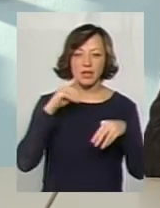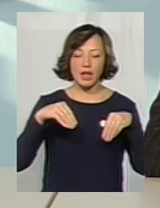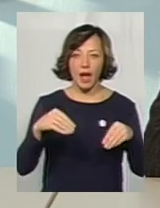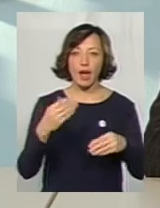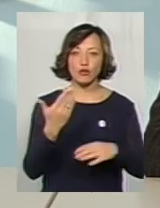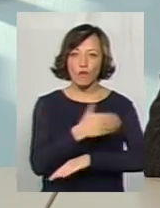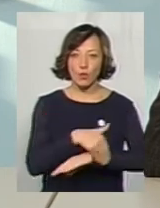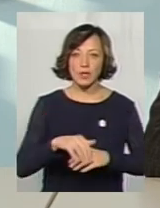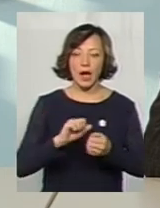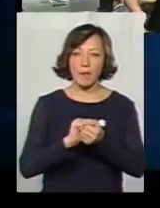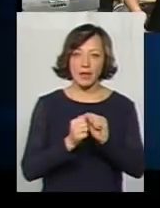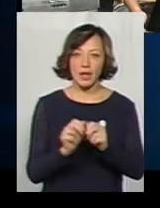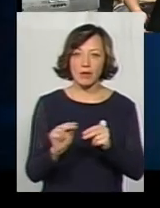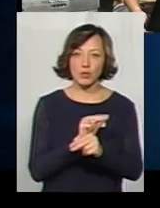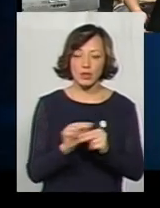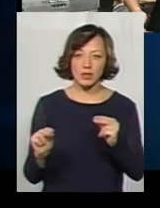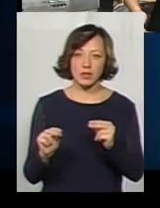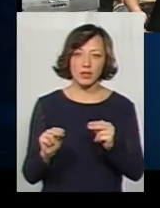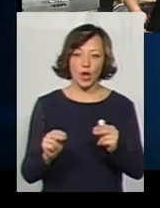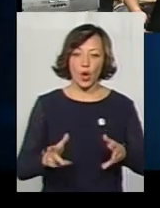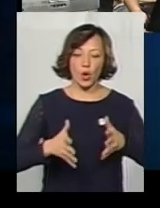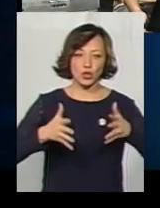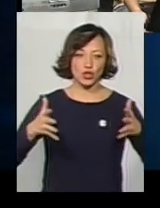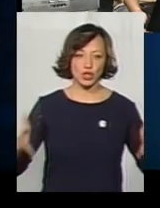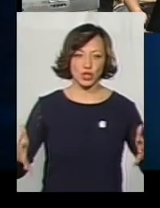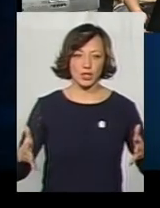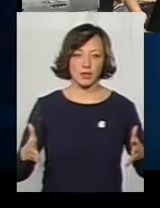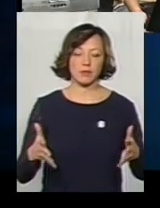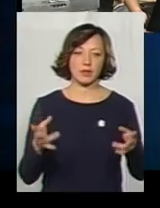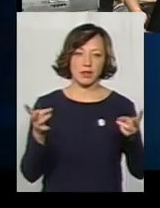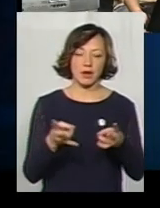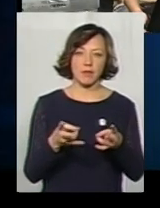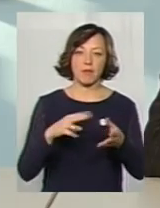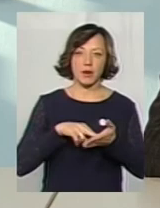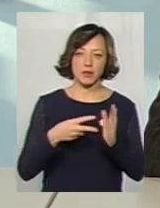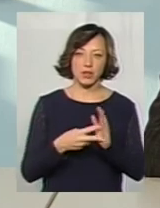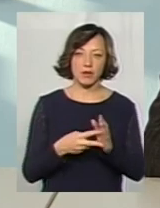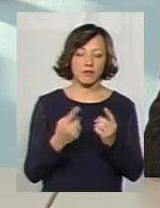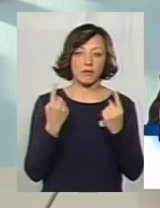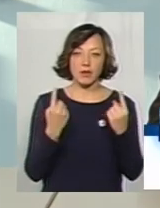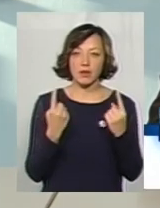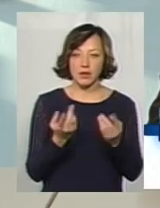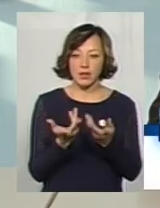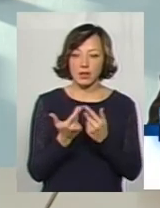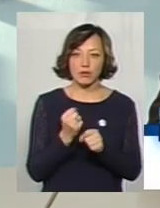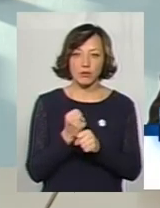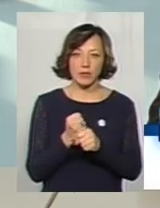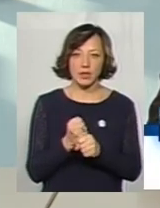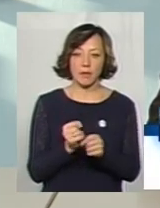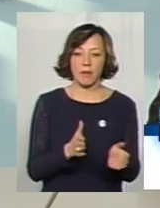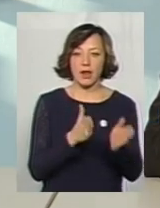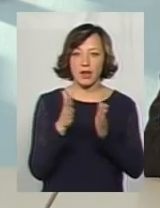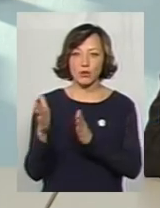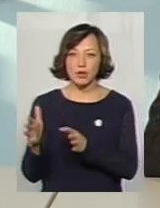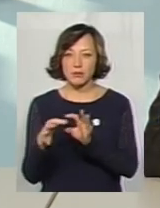ремонтувати капітально, її треба ремонтувати з розширенням. Розширення буде передбачати величезну кількість робіт і перенос мереж, і